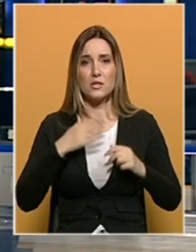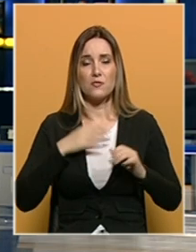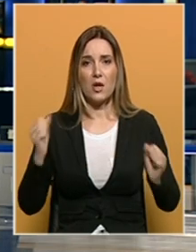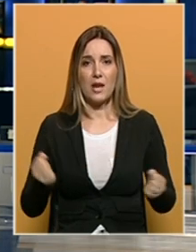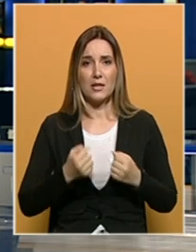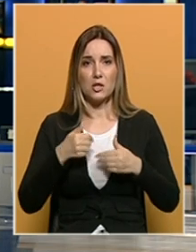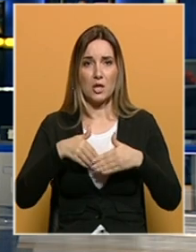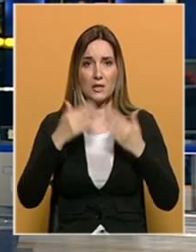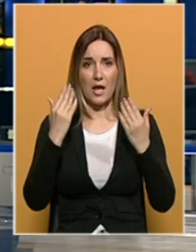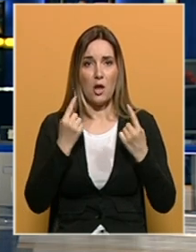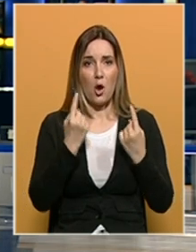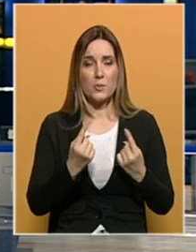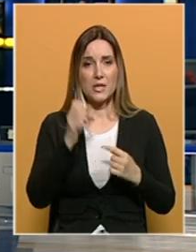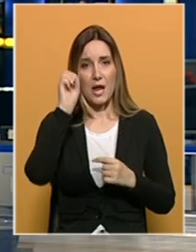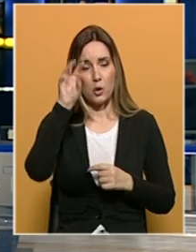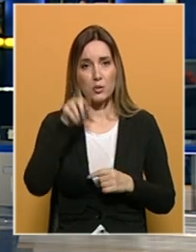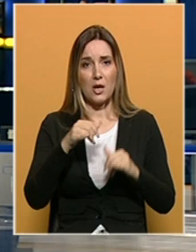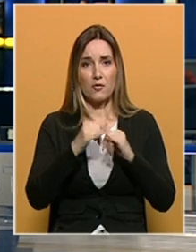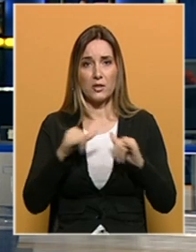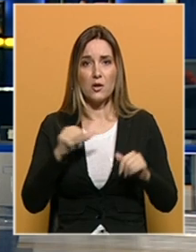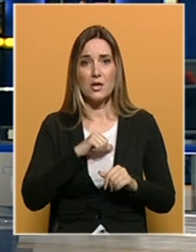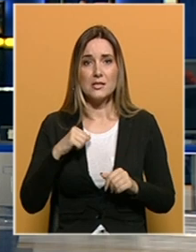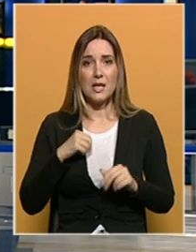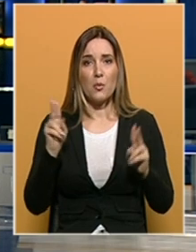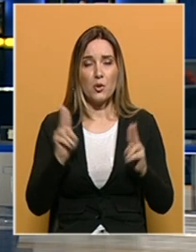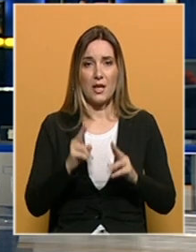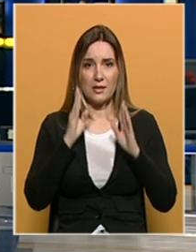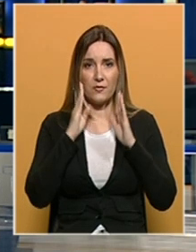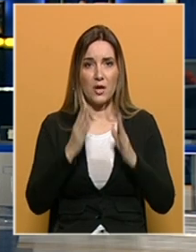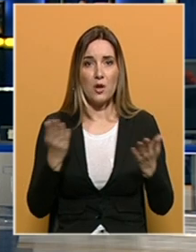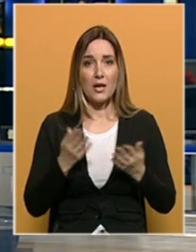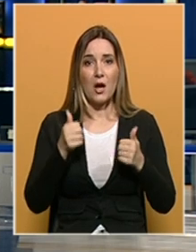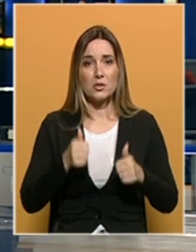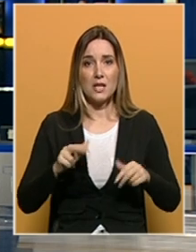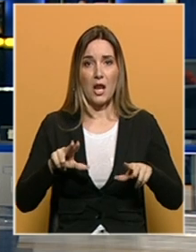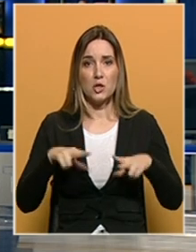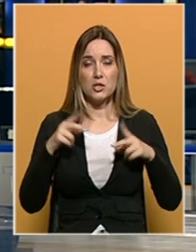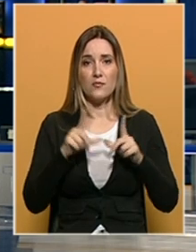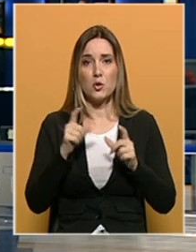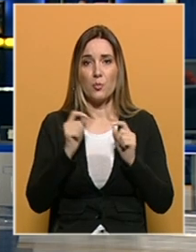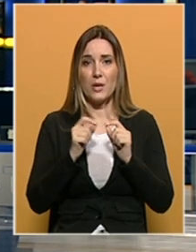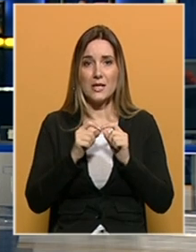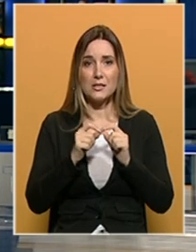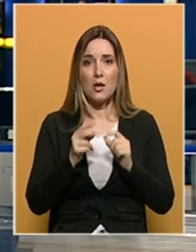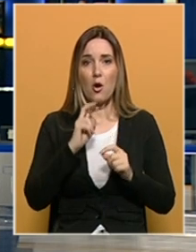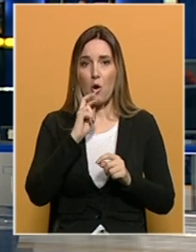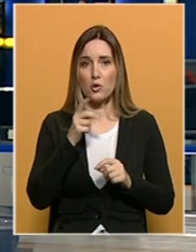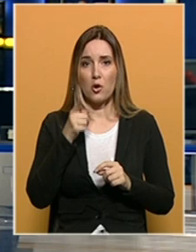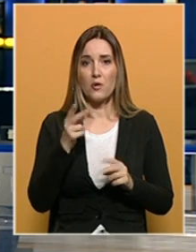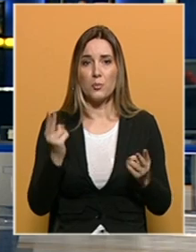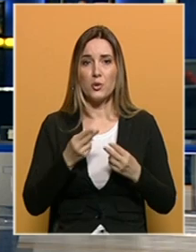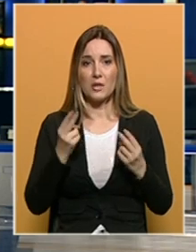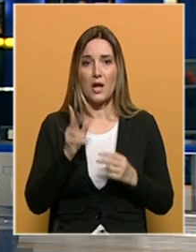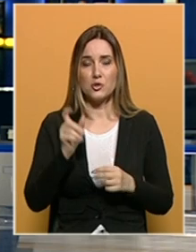dane. Uopstanak Rudnika u ovom gradu samo rijetki vjeruju. Kako se danas živi u Brezi, odgovor na ovo pitanje